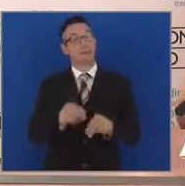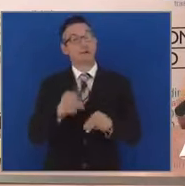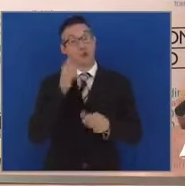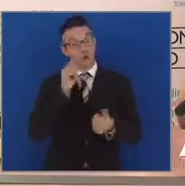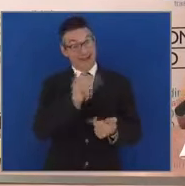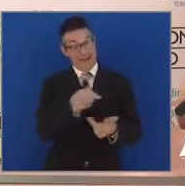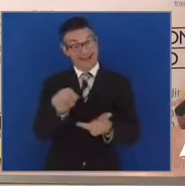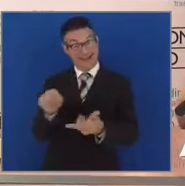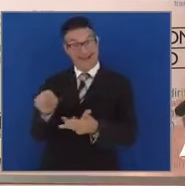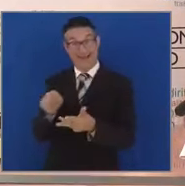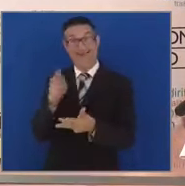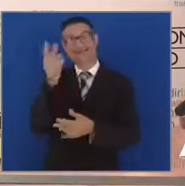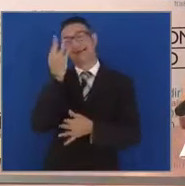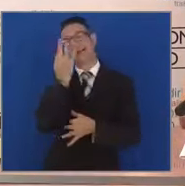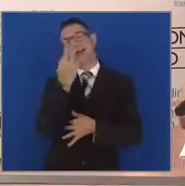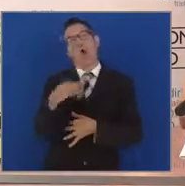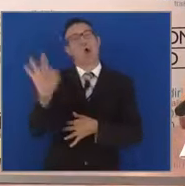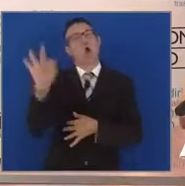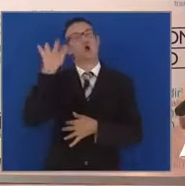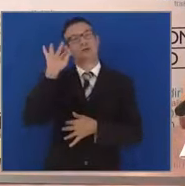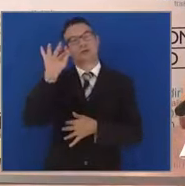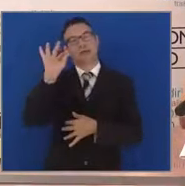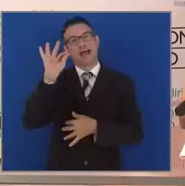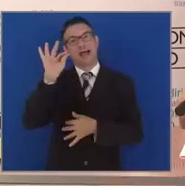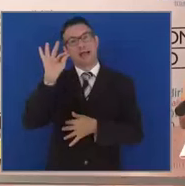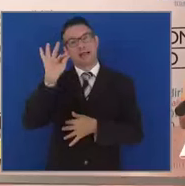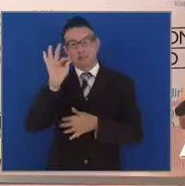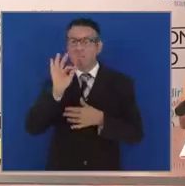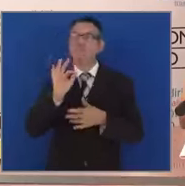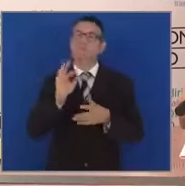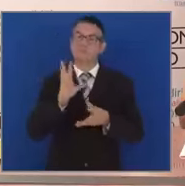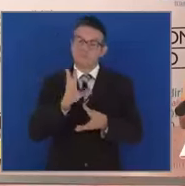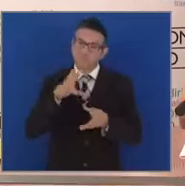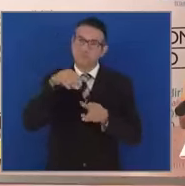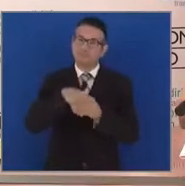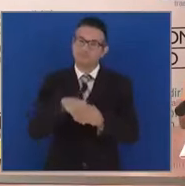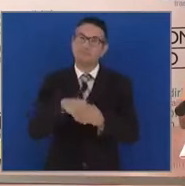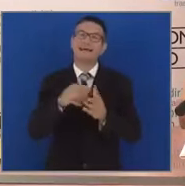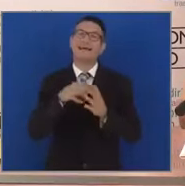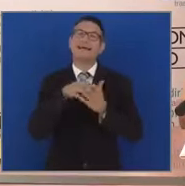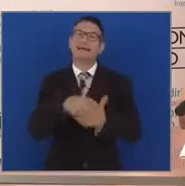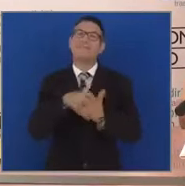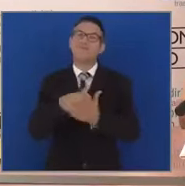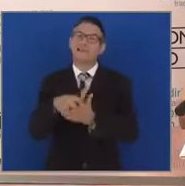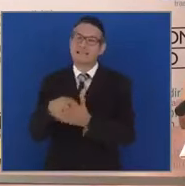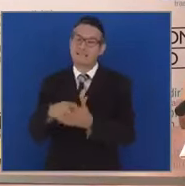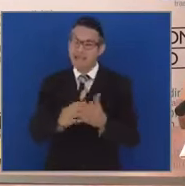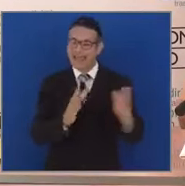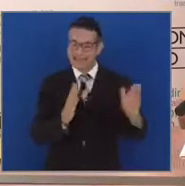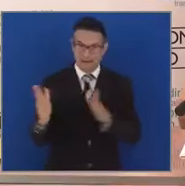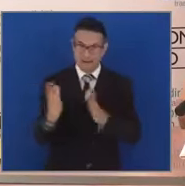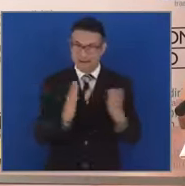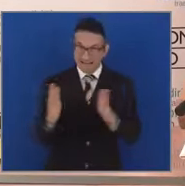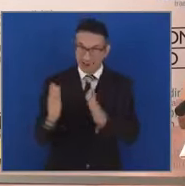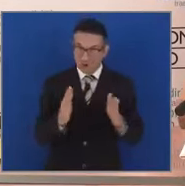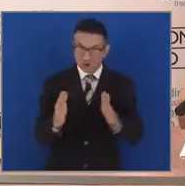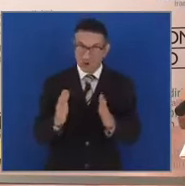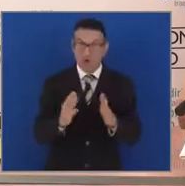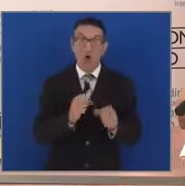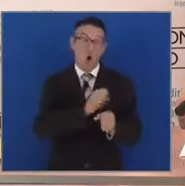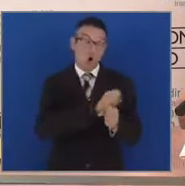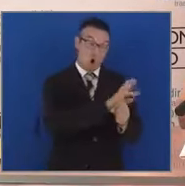di straordinaria rilevanza si uniscono a una stagione di investimenti che vuole, dopo il Covid,